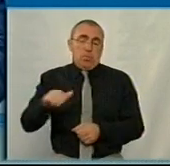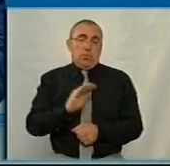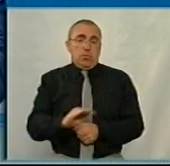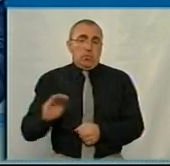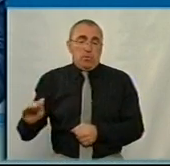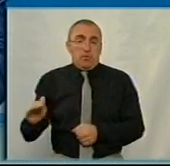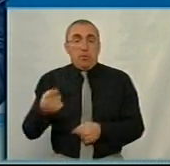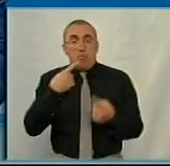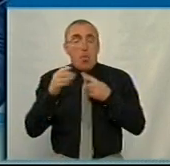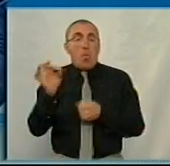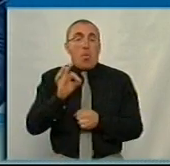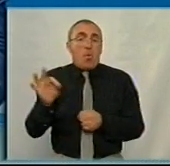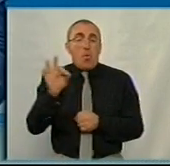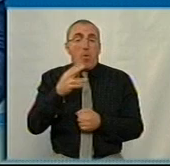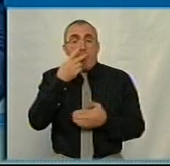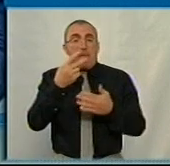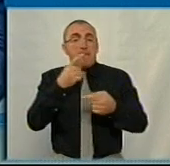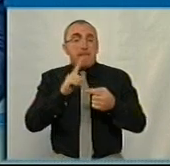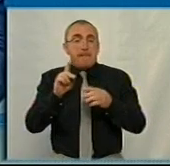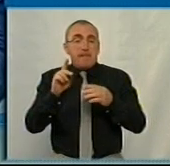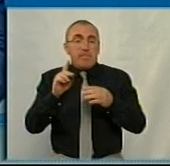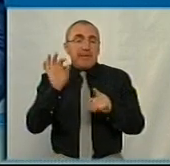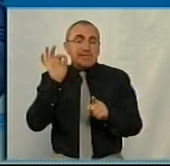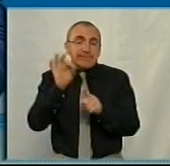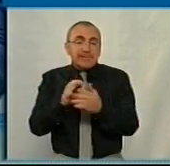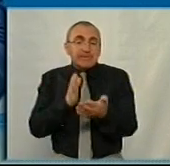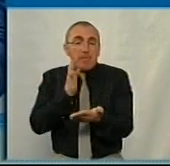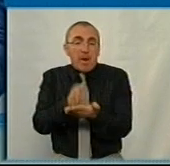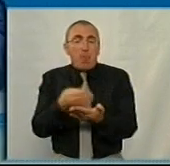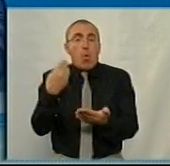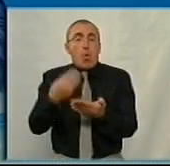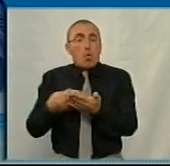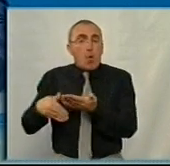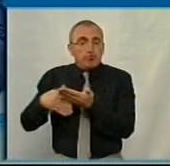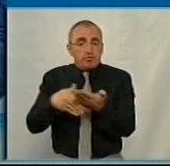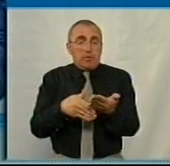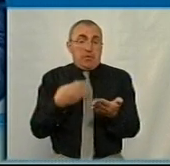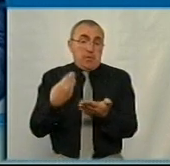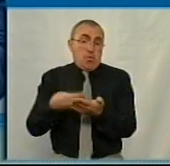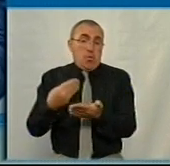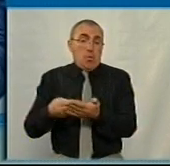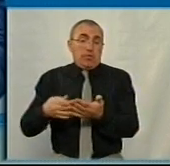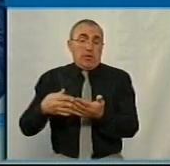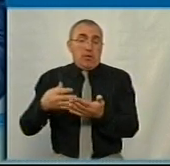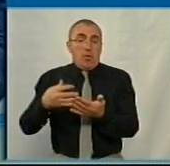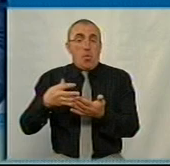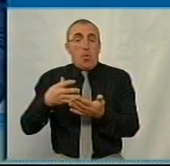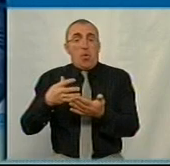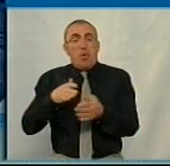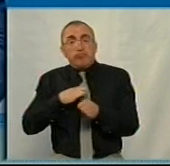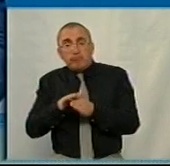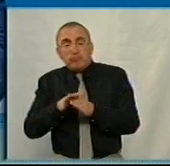Тому, мова йде просто по перегляд цільового спрямування грошей, оскільки це гроші власника, на утримання